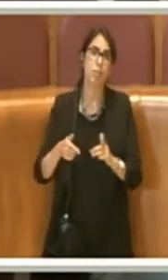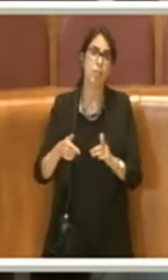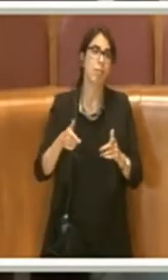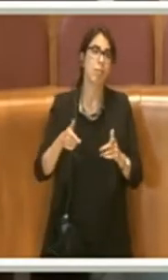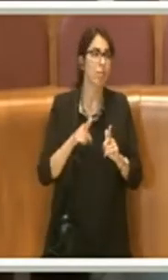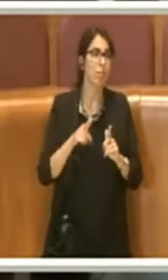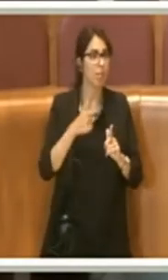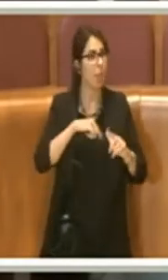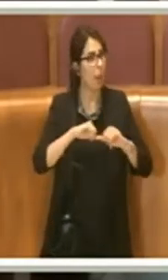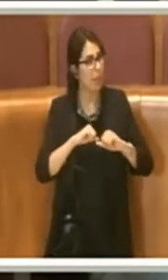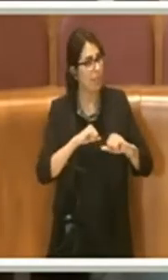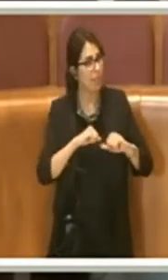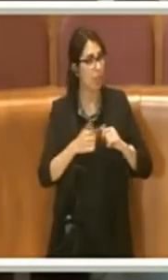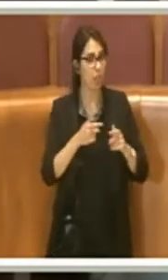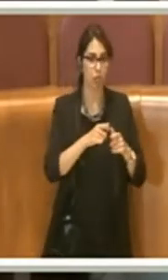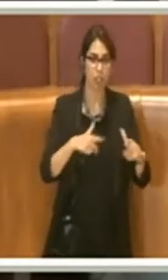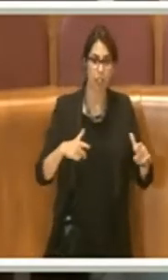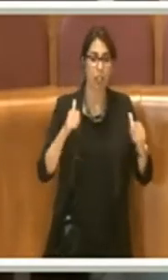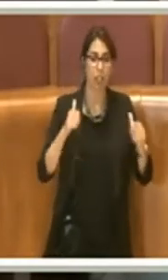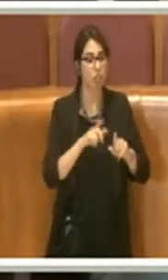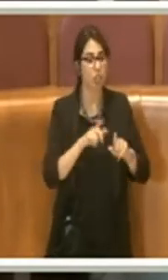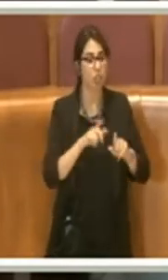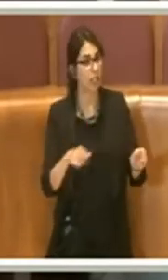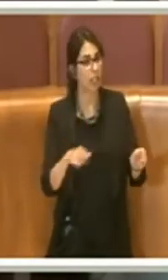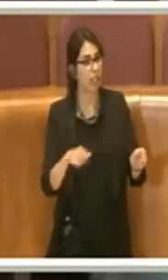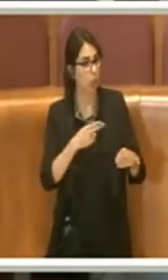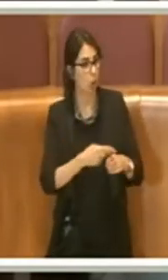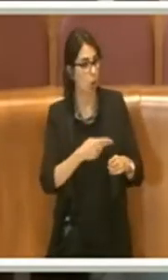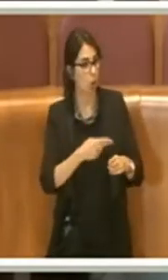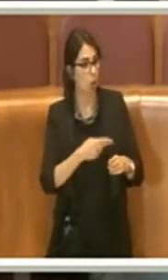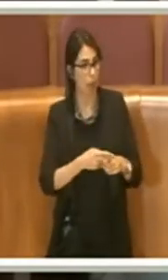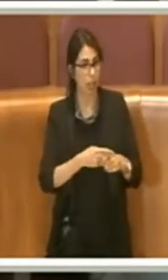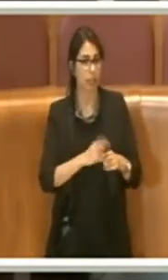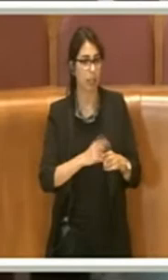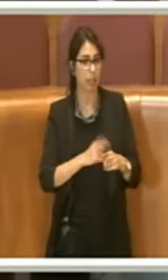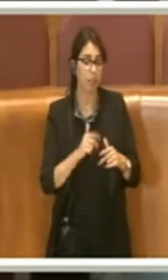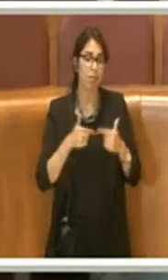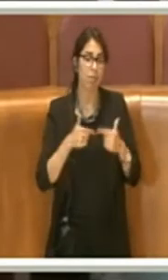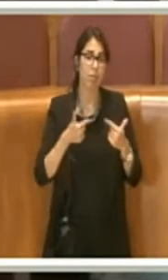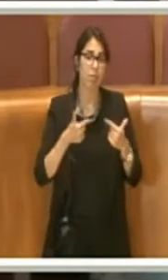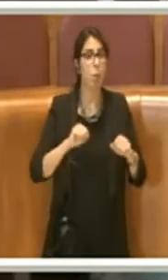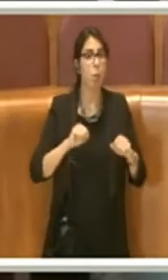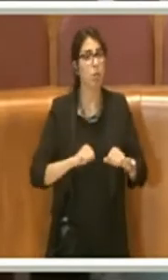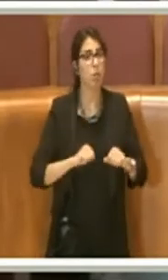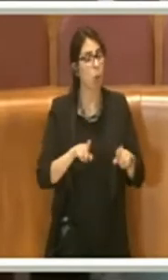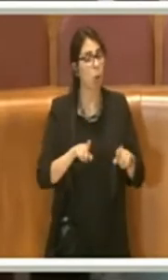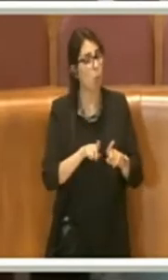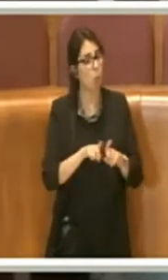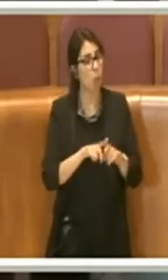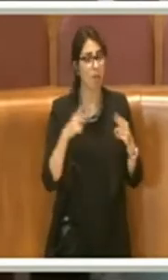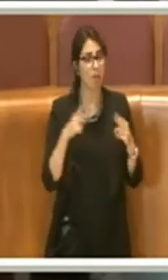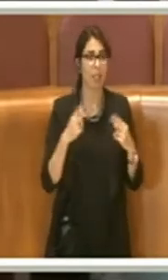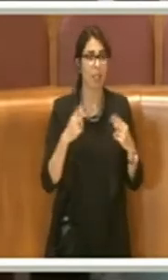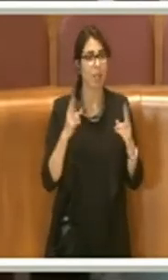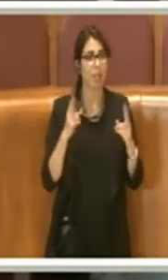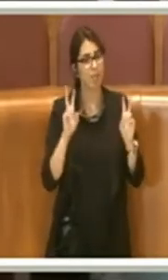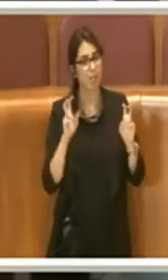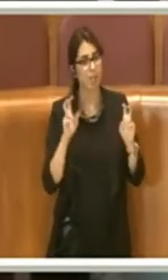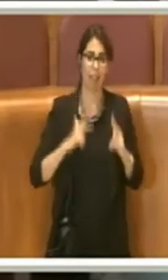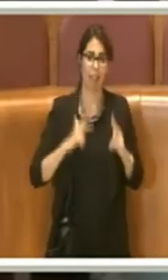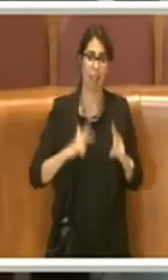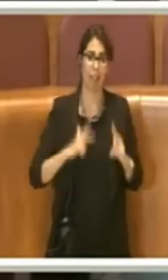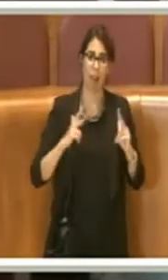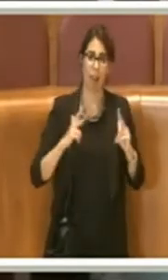cittadini di Roma nelle condizioni di vivere con serenità comunque questo momento, perché